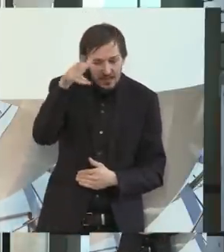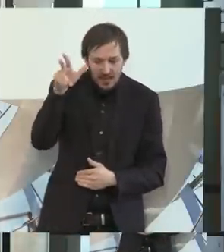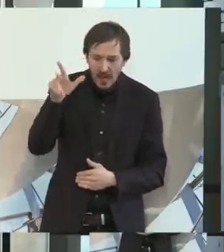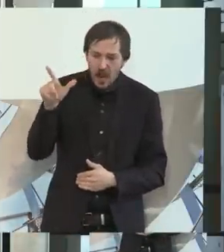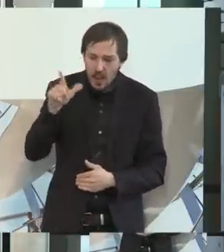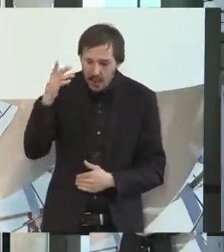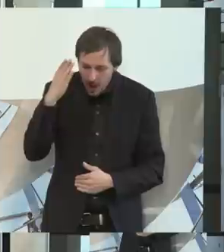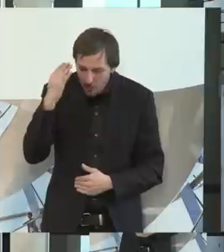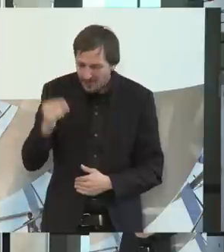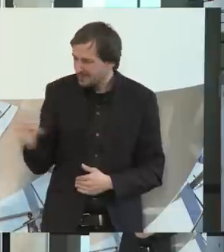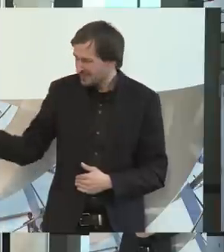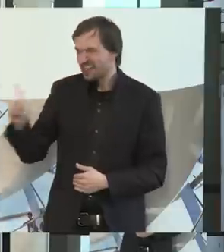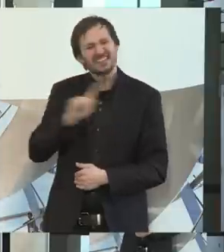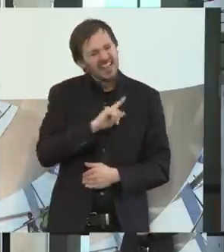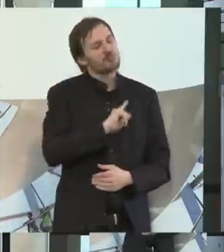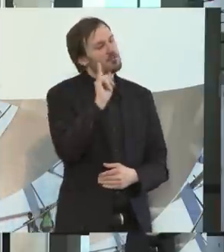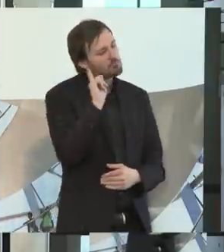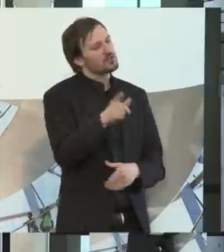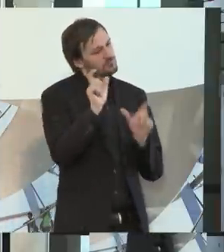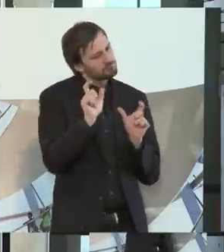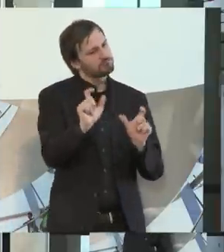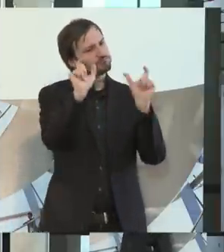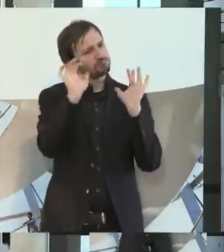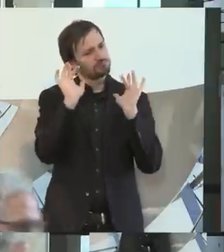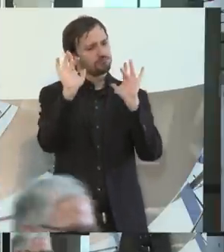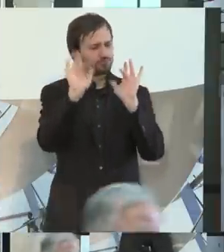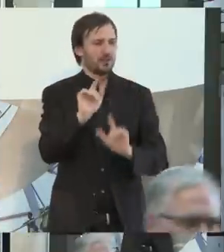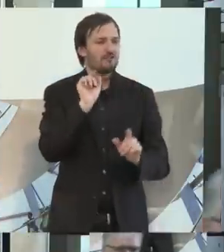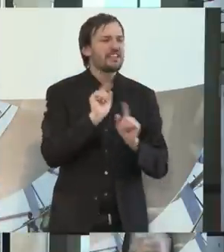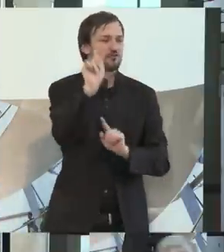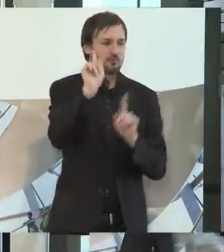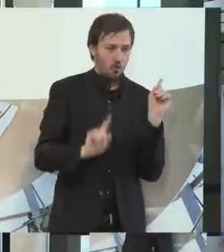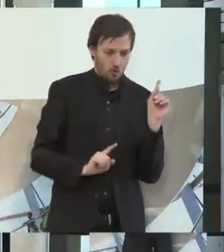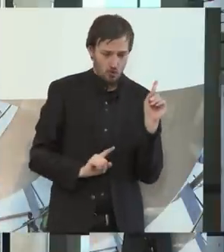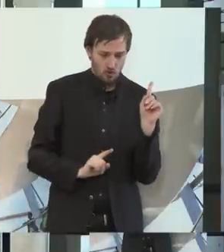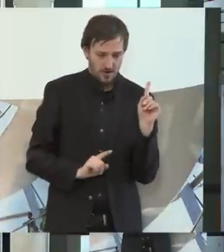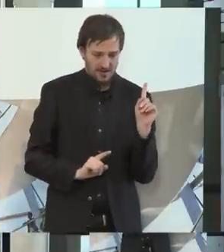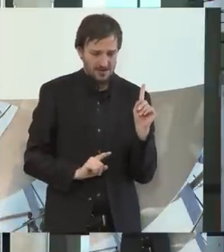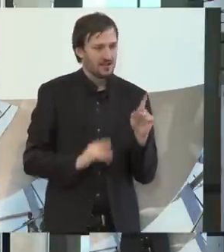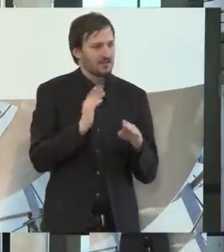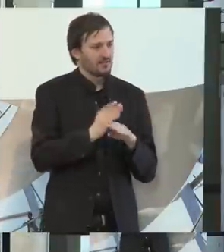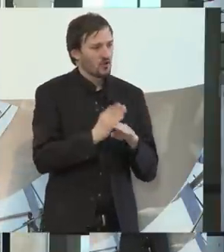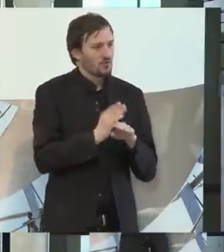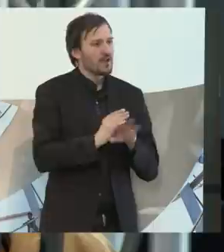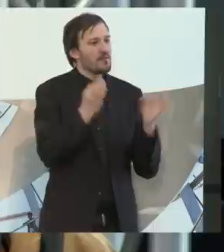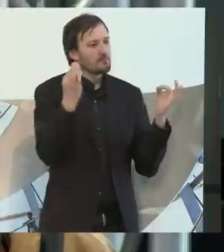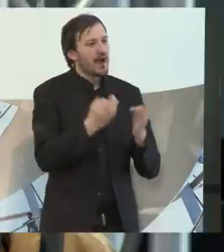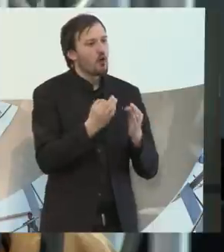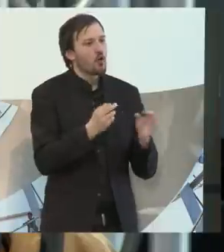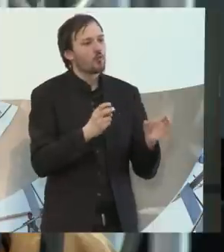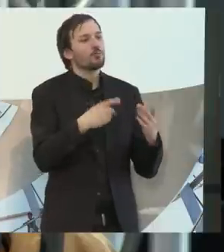Ich muss da jetzt schon widersprechen. Ich glaube, wir brauchen den Systemwechsel, weil das System nicht mehr zeitgemäß ist.